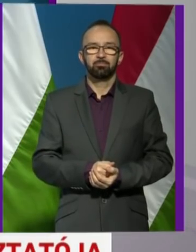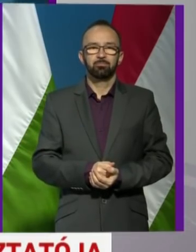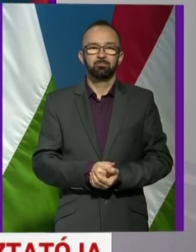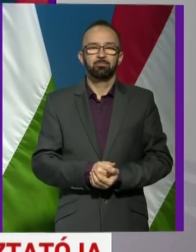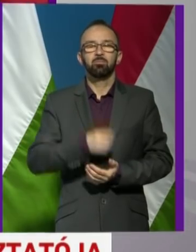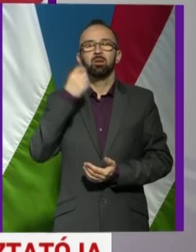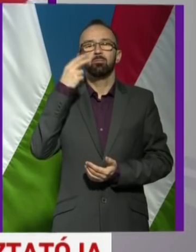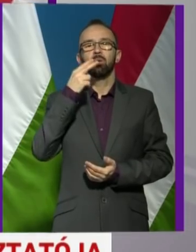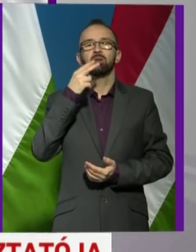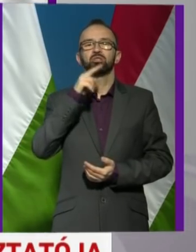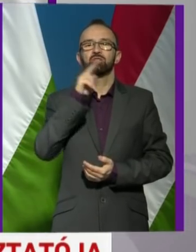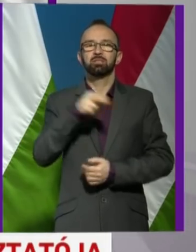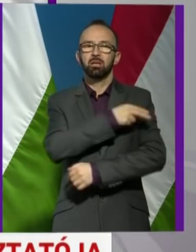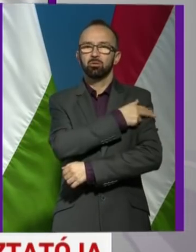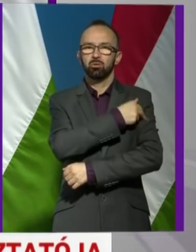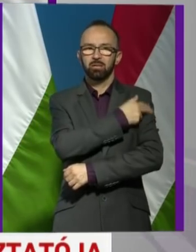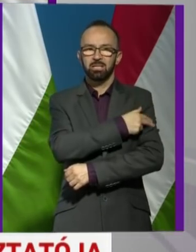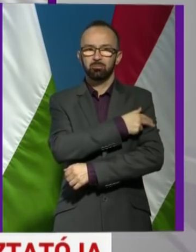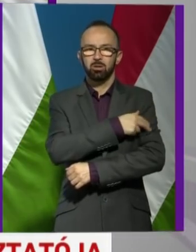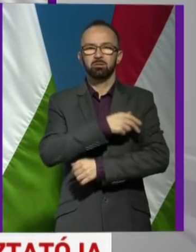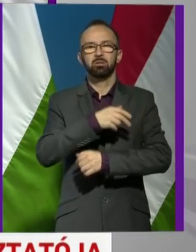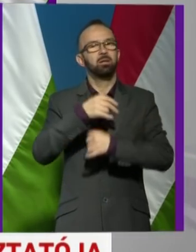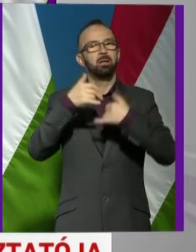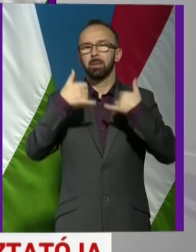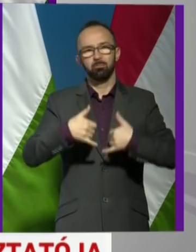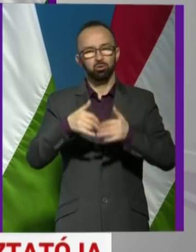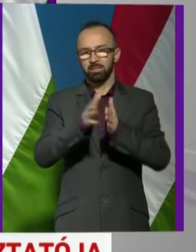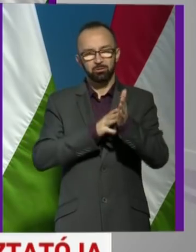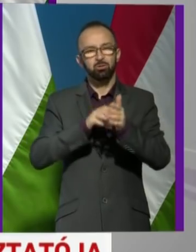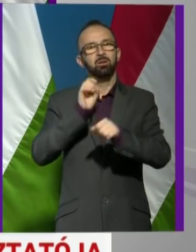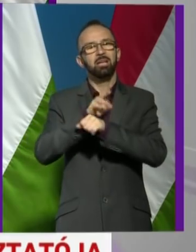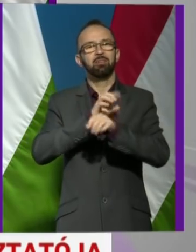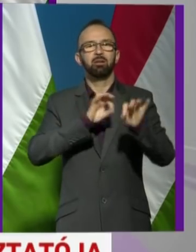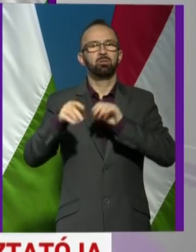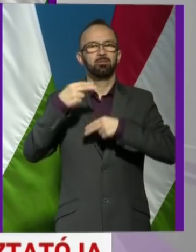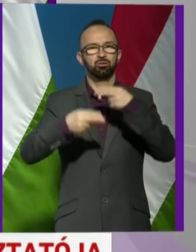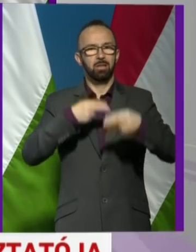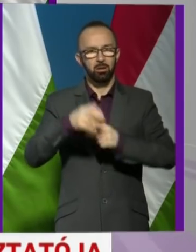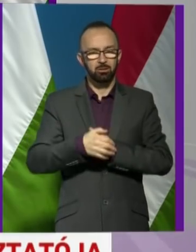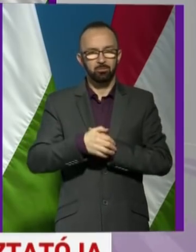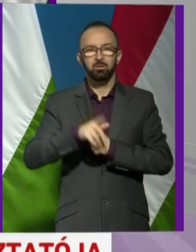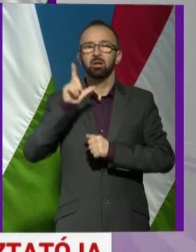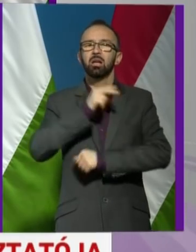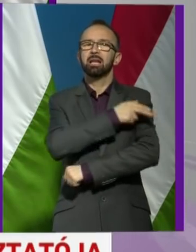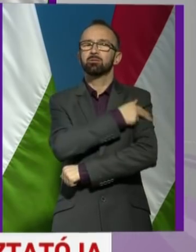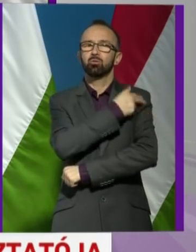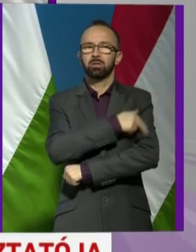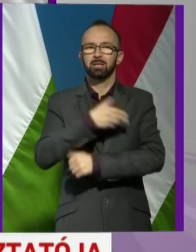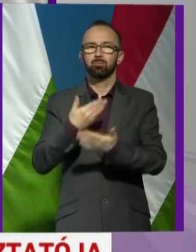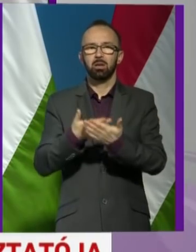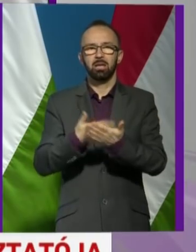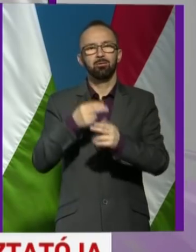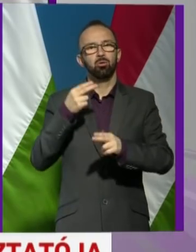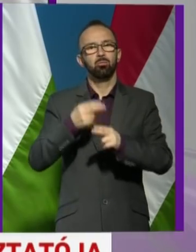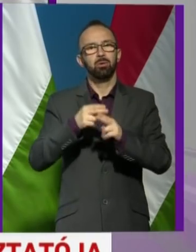Bajcsi Kórházban nem most kezdődött a járványúgyi vizsgálat. Nyilvánvalóan a László Kórházban lévő